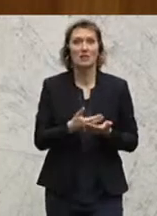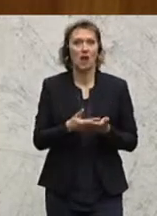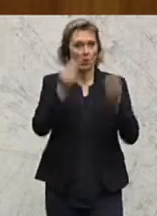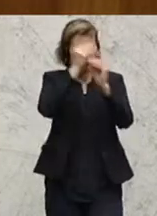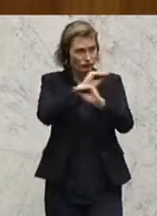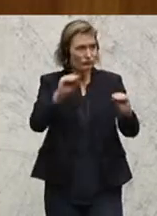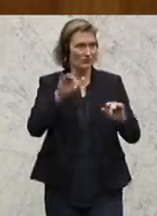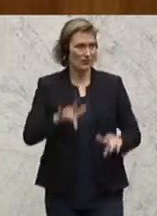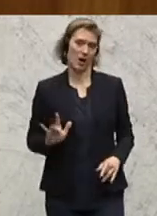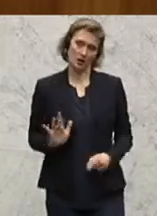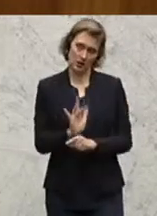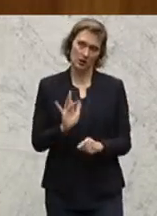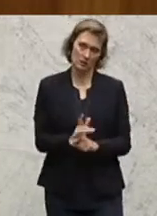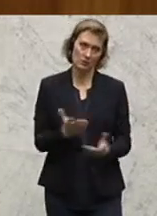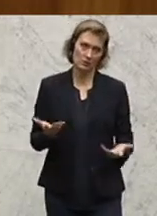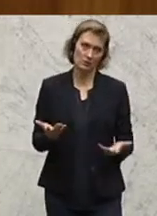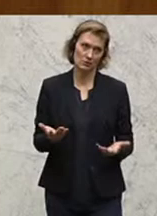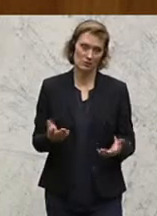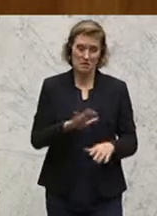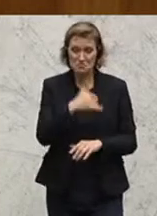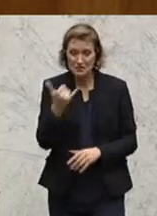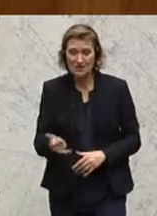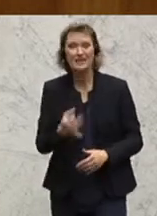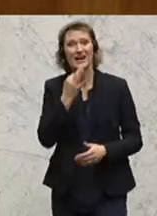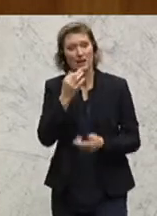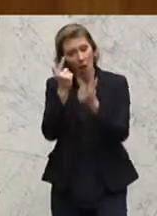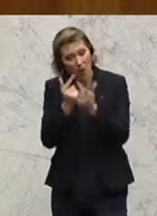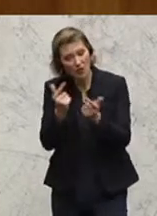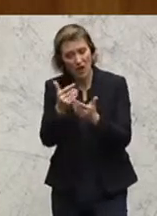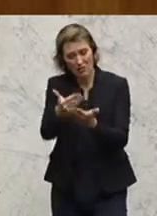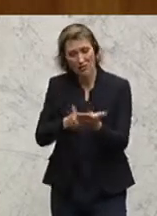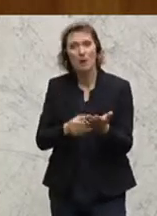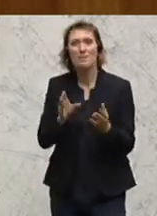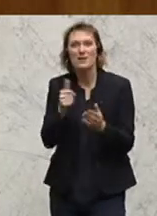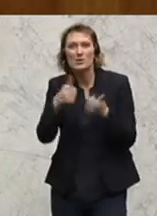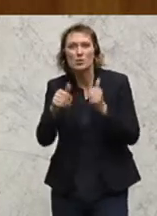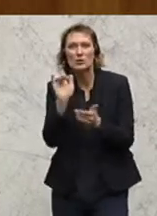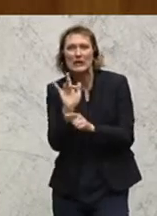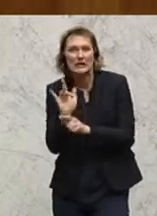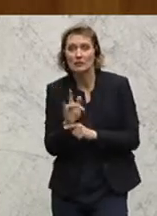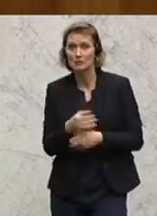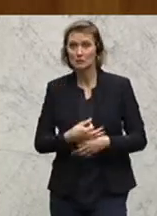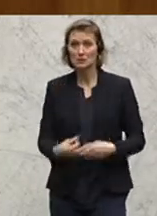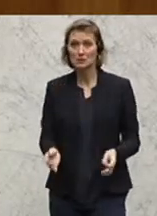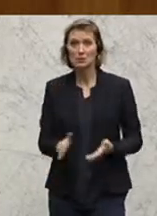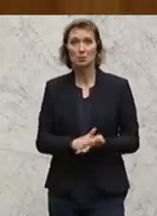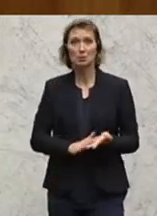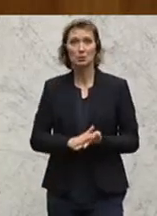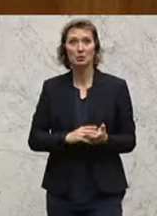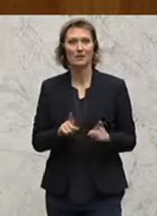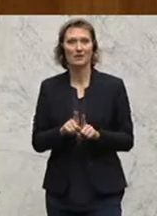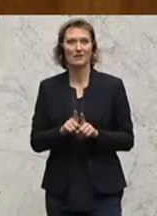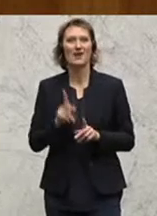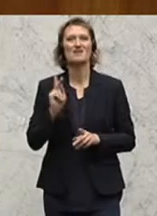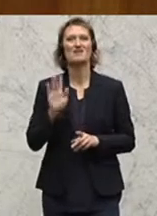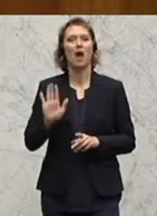ich hier nochmal explizit kritisieren, keine kritische und nicht ausreichend kritische Information in den Agrarmedien zu dieser Sache. Und